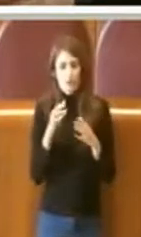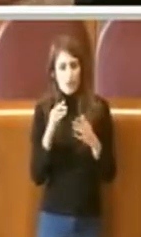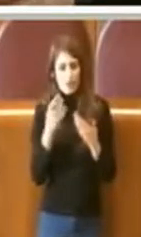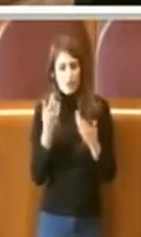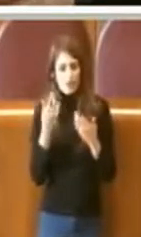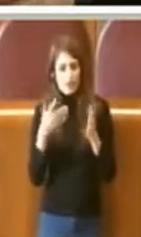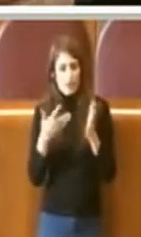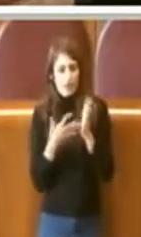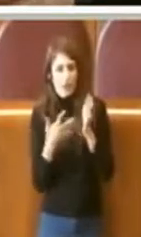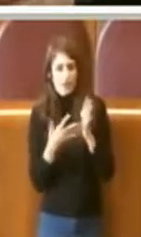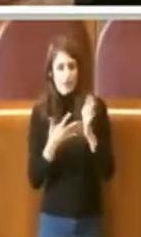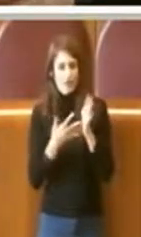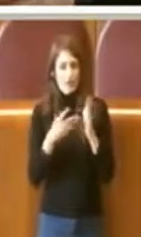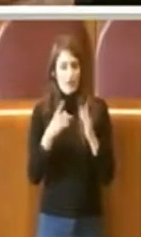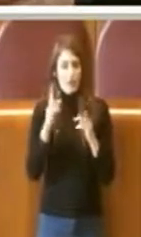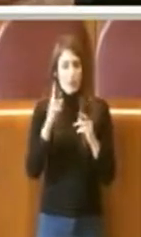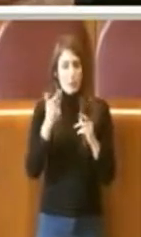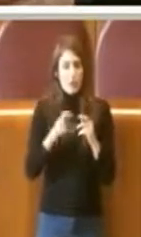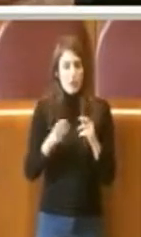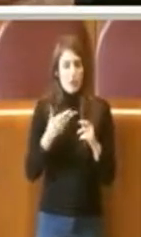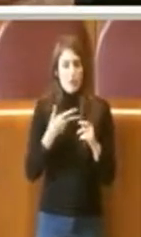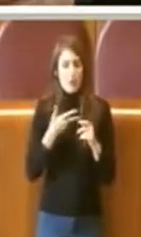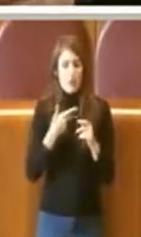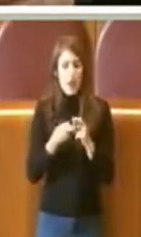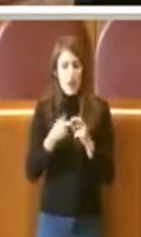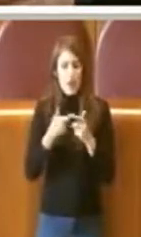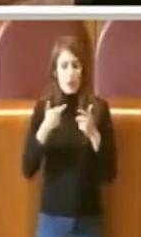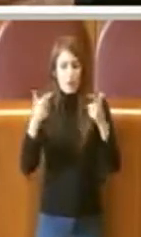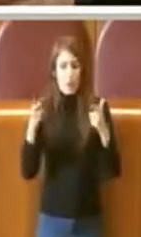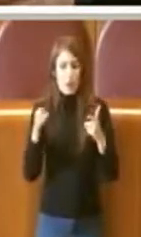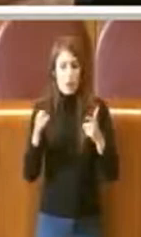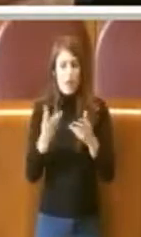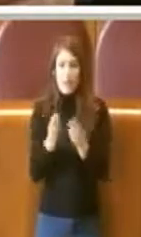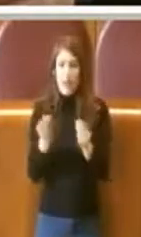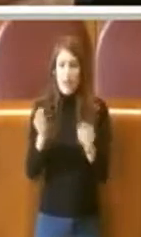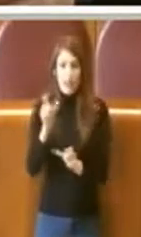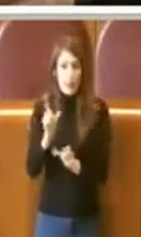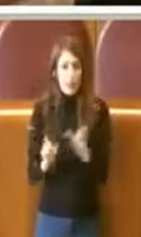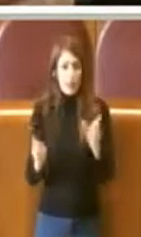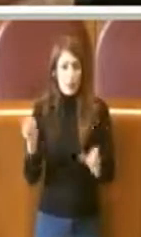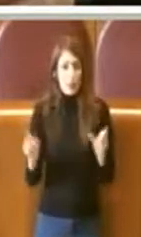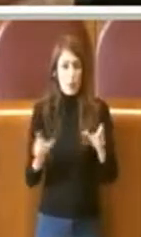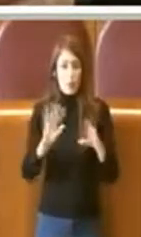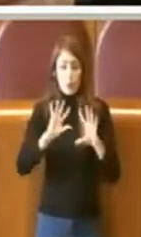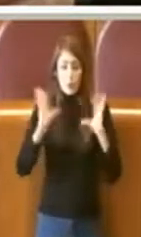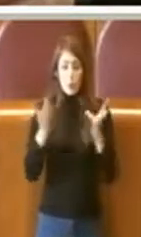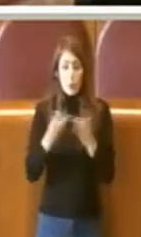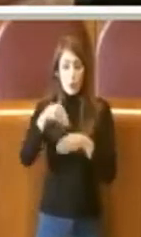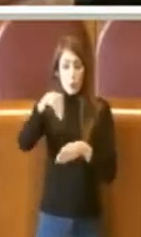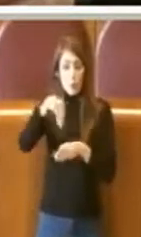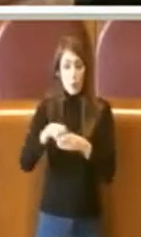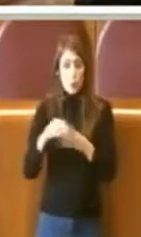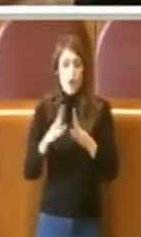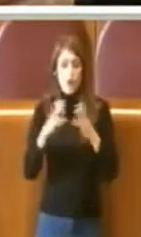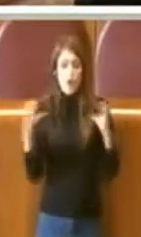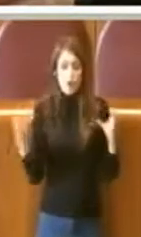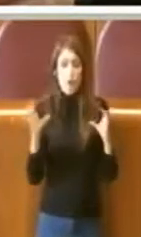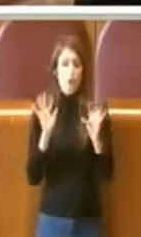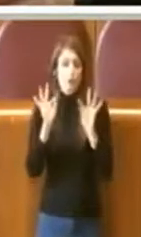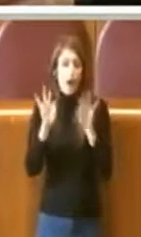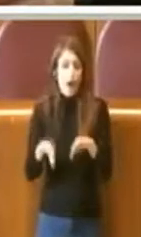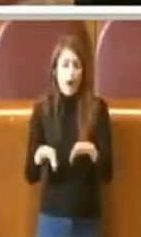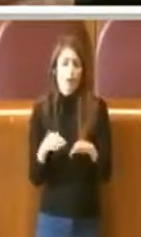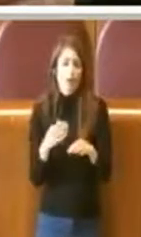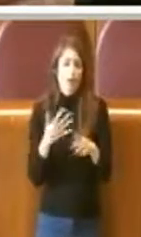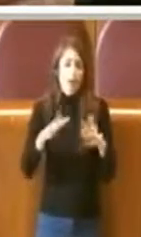paventano esuberi per migliaia di persone che, con tutto l'indotto, raggiungono le decine di